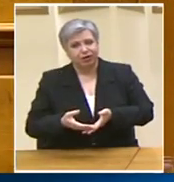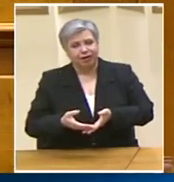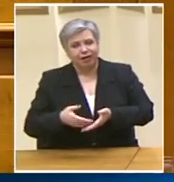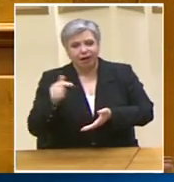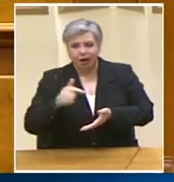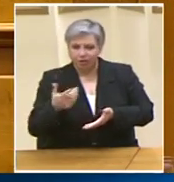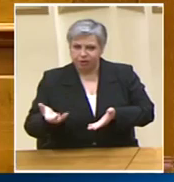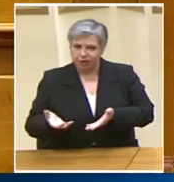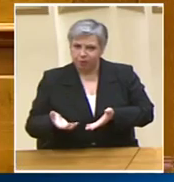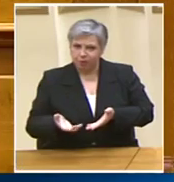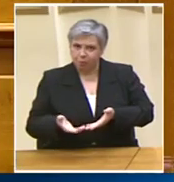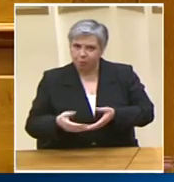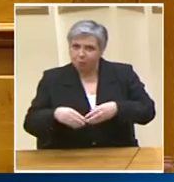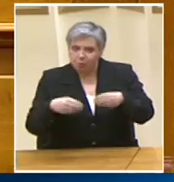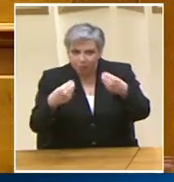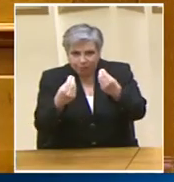Τώρα